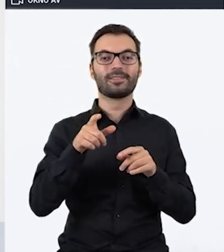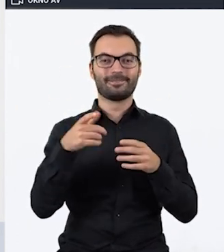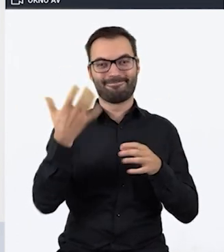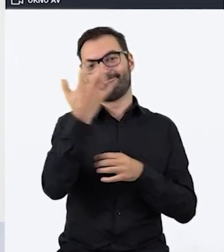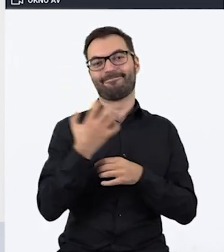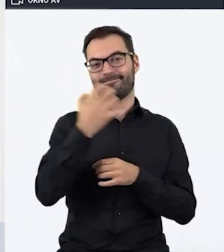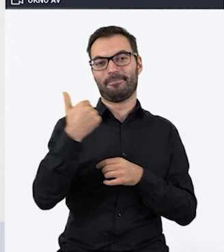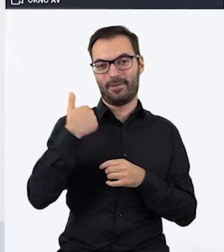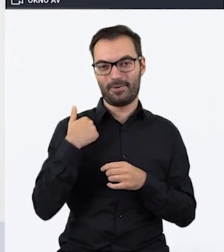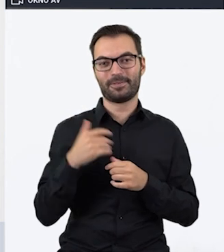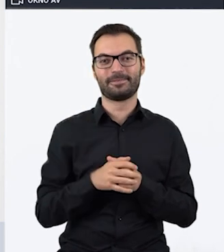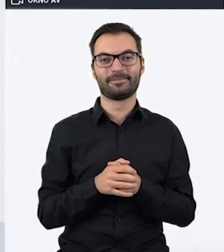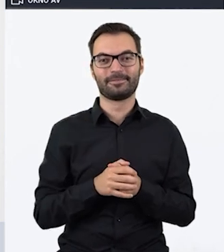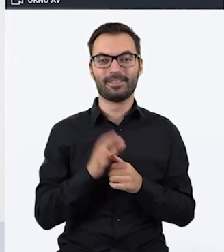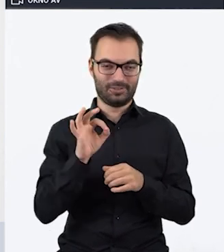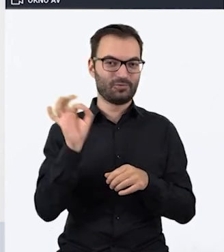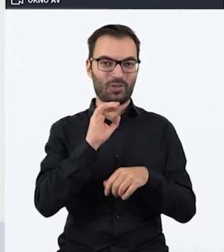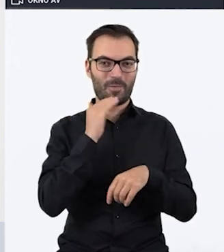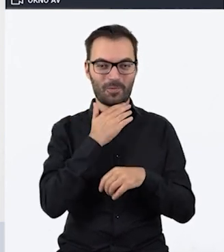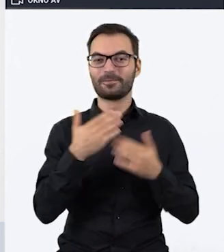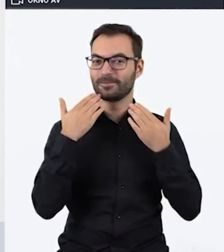z nami to środowe popołudnie.